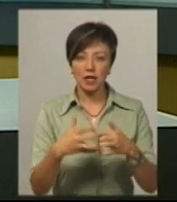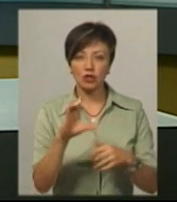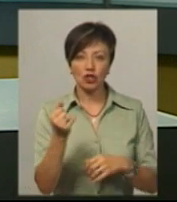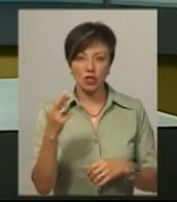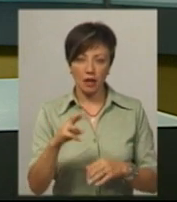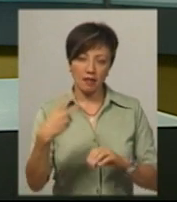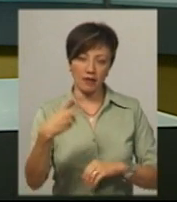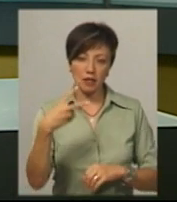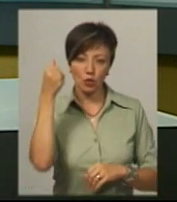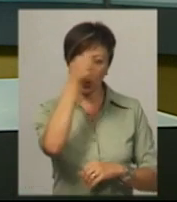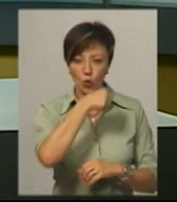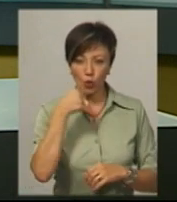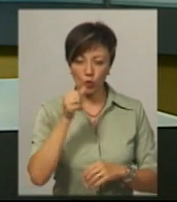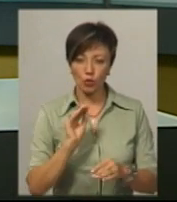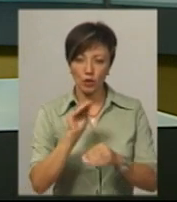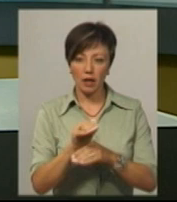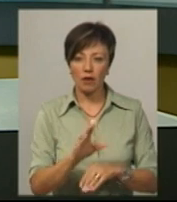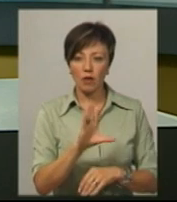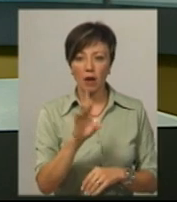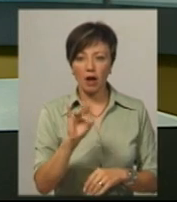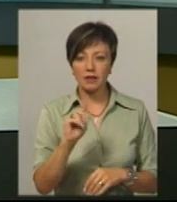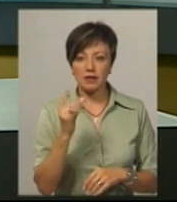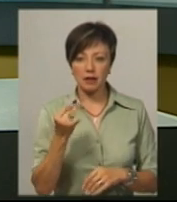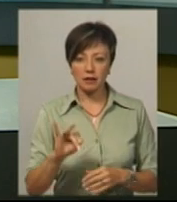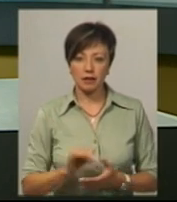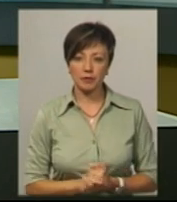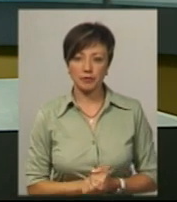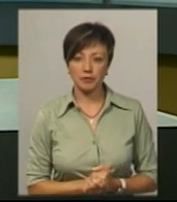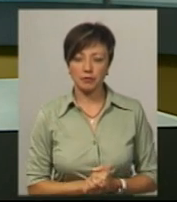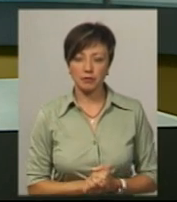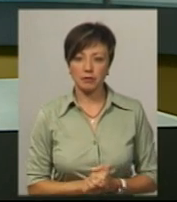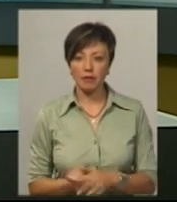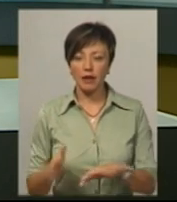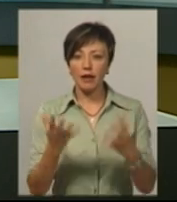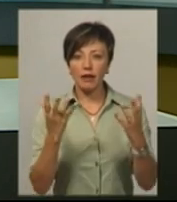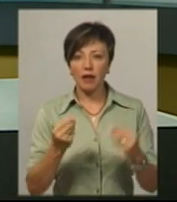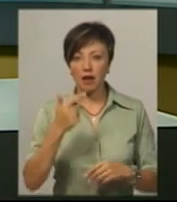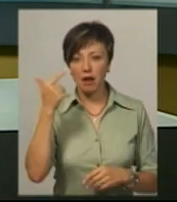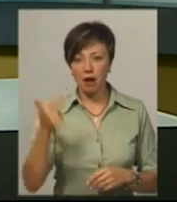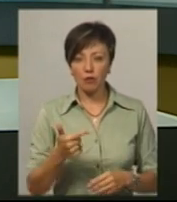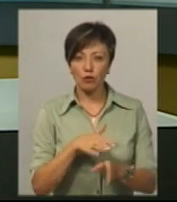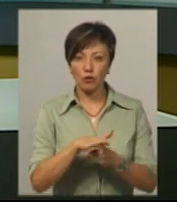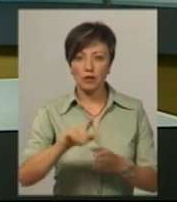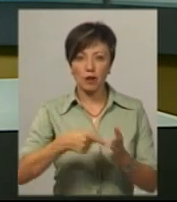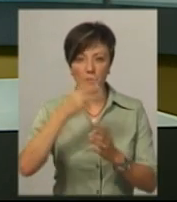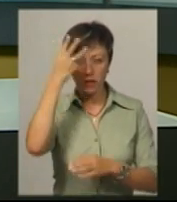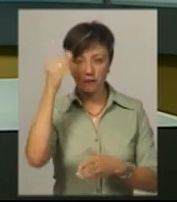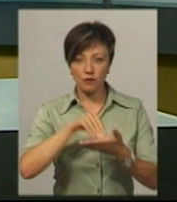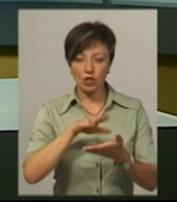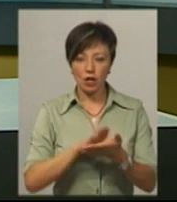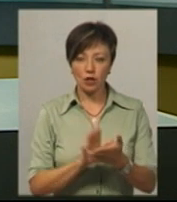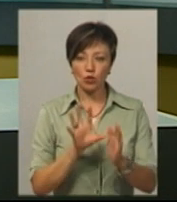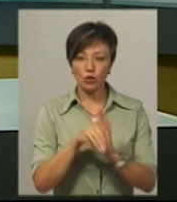січня 2020 року, додає Володимир Карвасарний. День грамотності відбувся у Хмельницькому. До відзначення